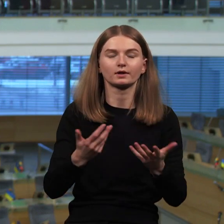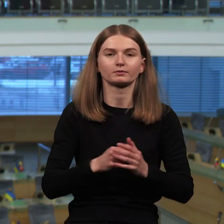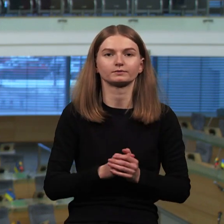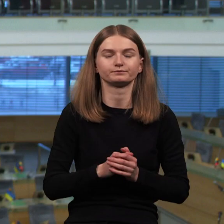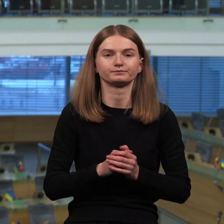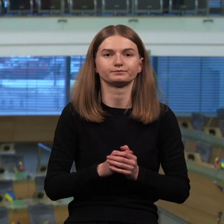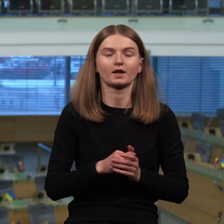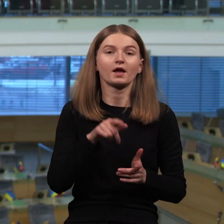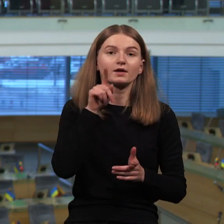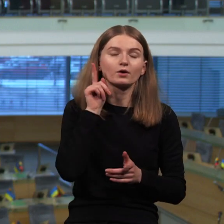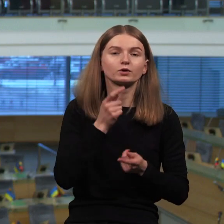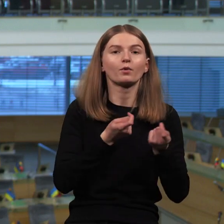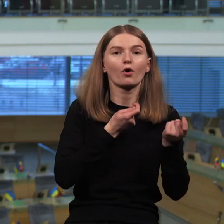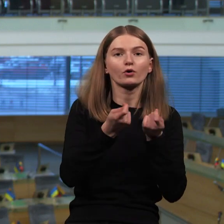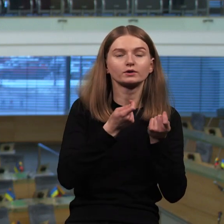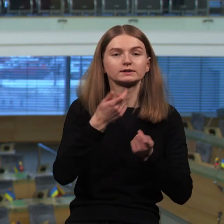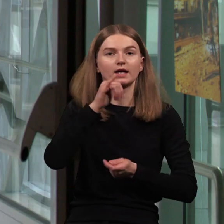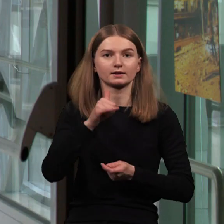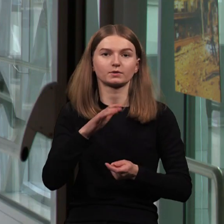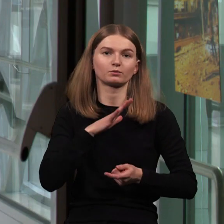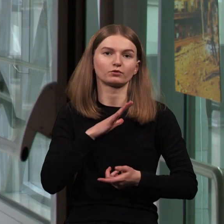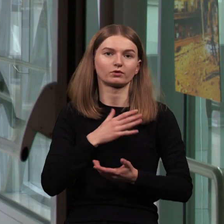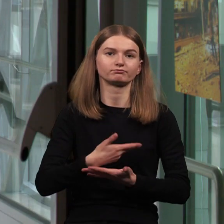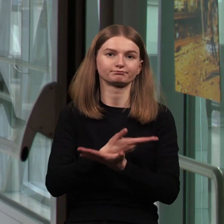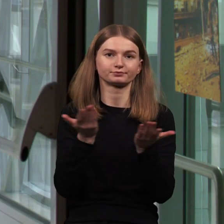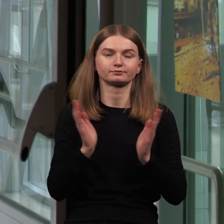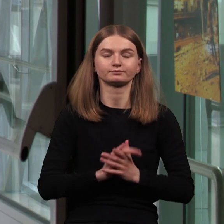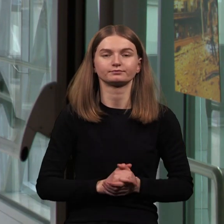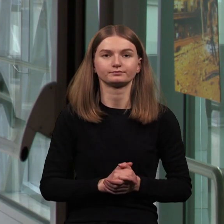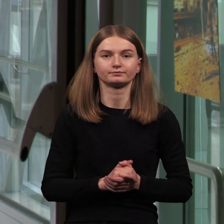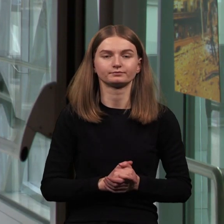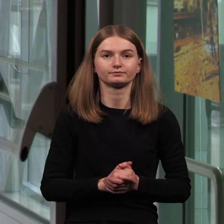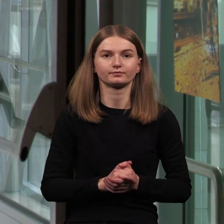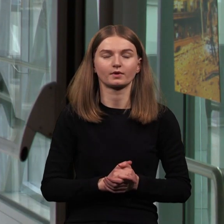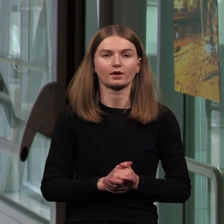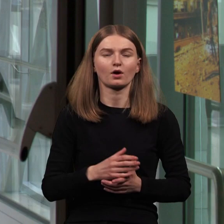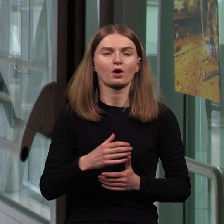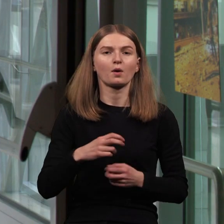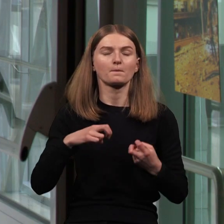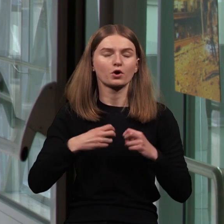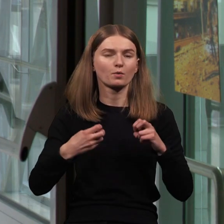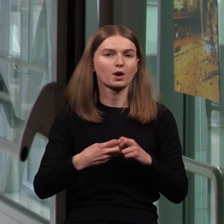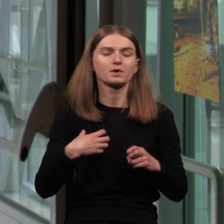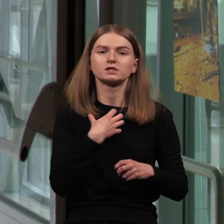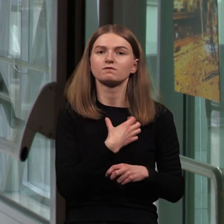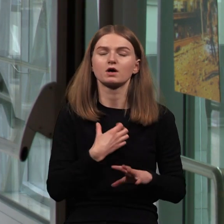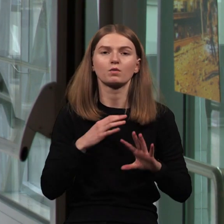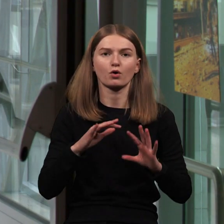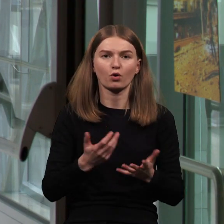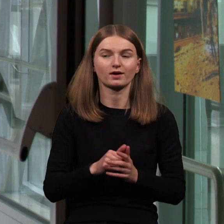ekspertai, jaunimo organizacijų atsidžiai, atstovai. Viena didžiausių problemų, su kurią susiduria jauni žmonės,